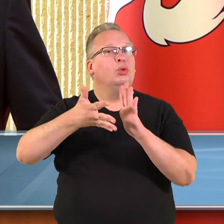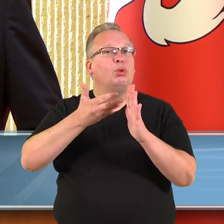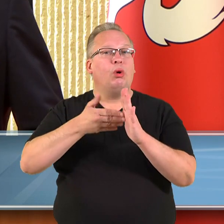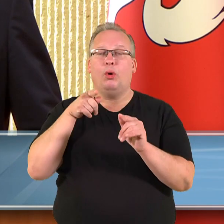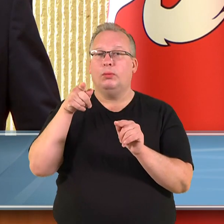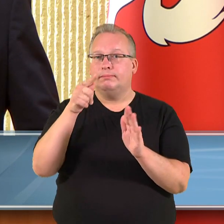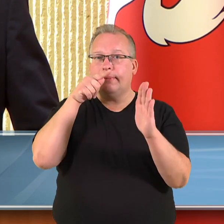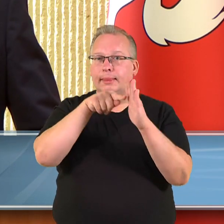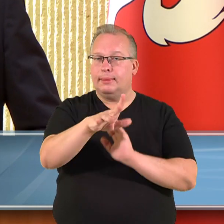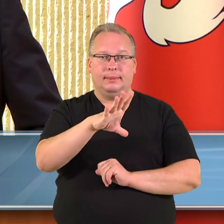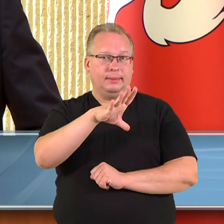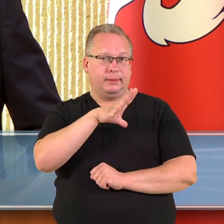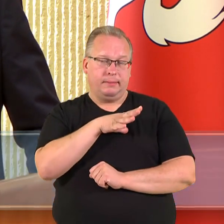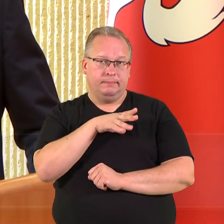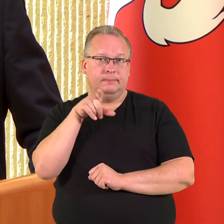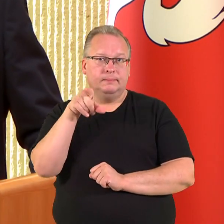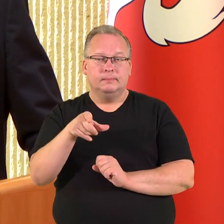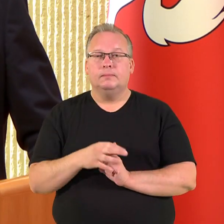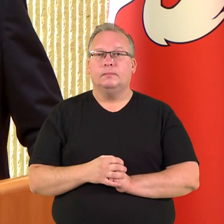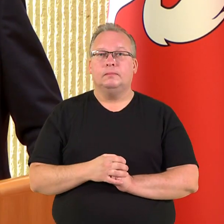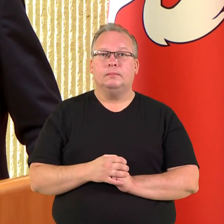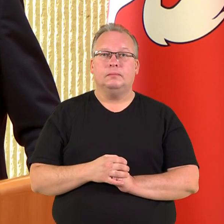nepraeisite, toliau eiti jūs negalite.